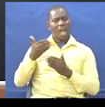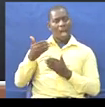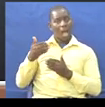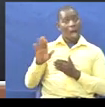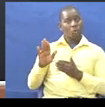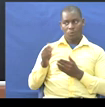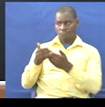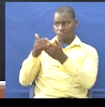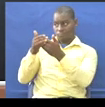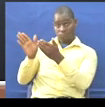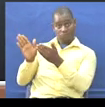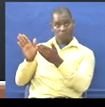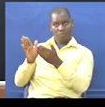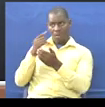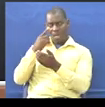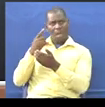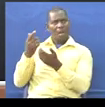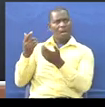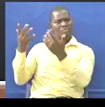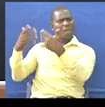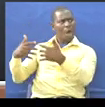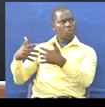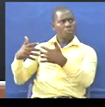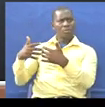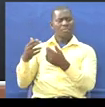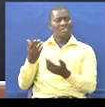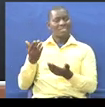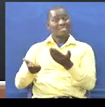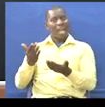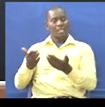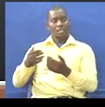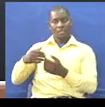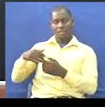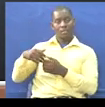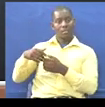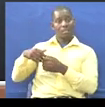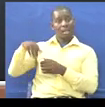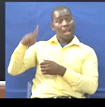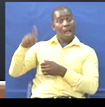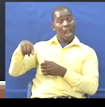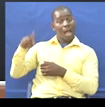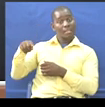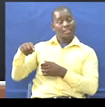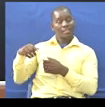Plane Windows To The Clouds Of Viring Size Colors And Shap